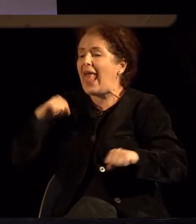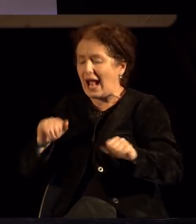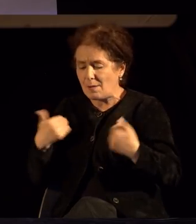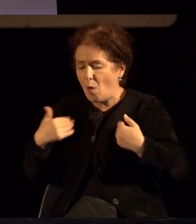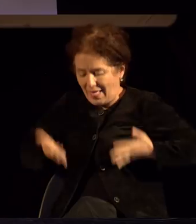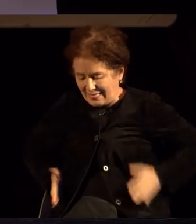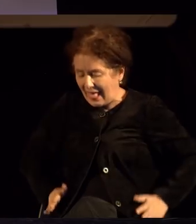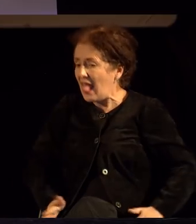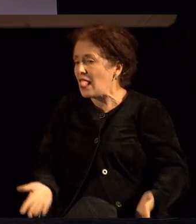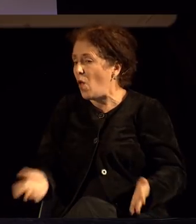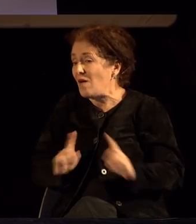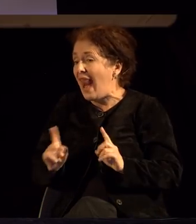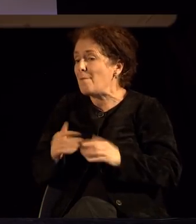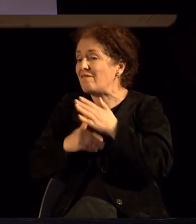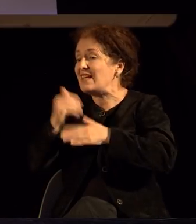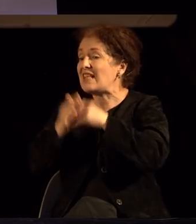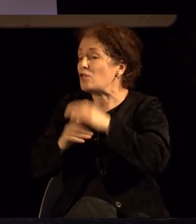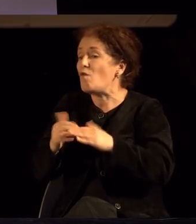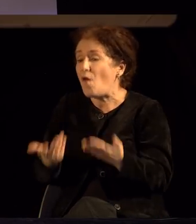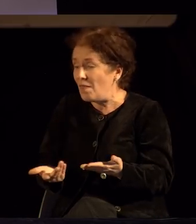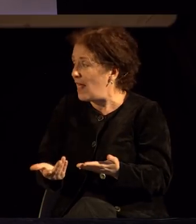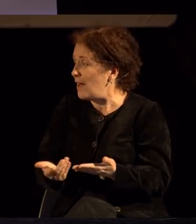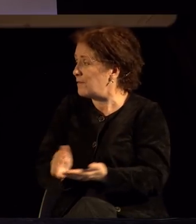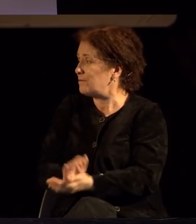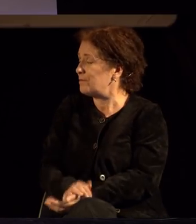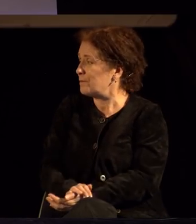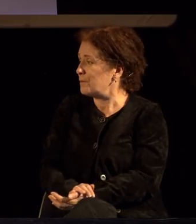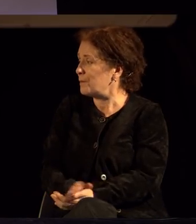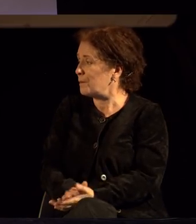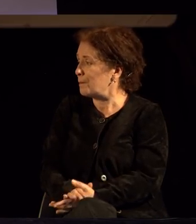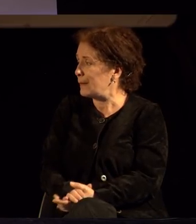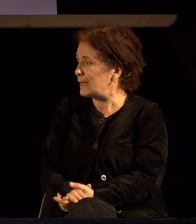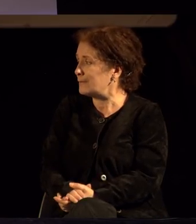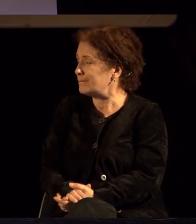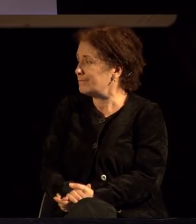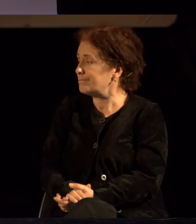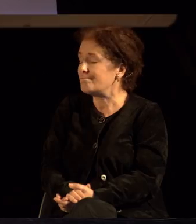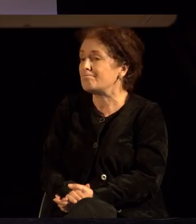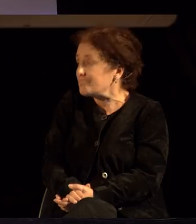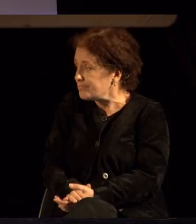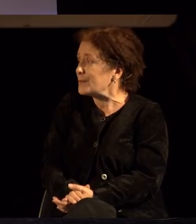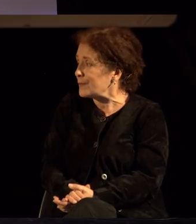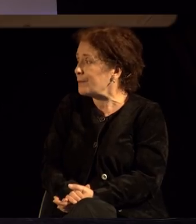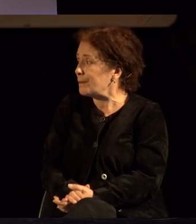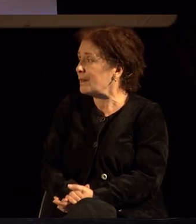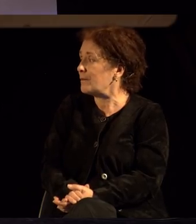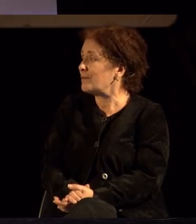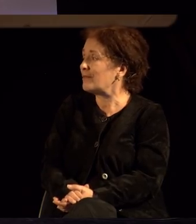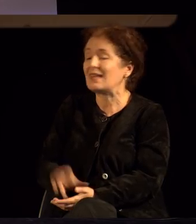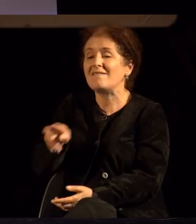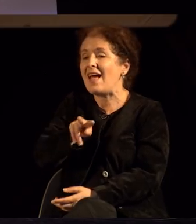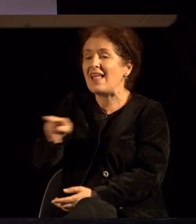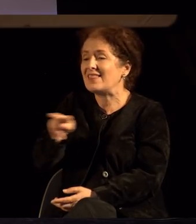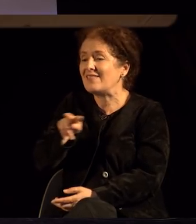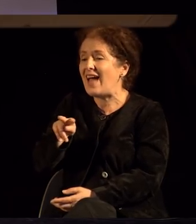мојото тело поиграна случайността, знаете како што е некоја логика, само за тоа што тие